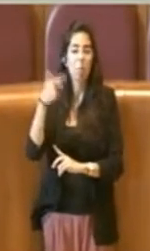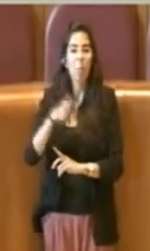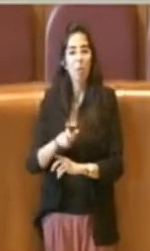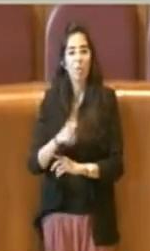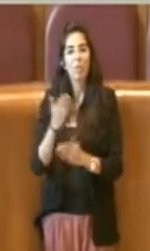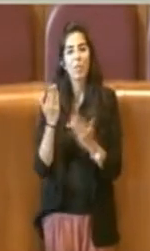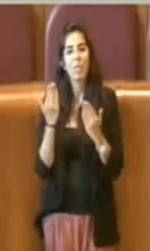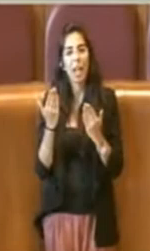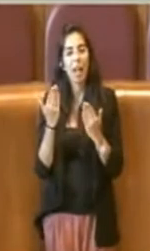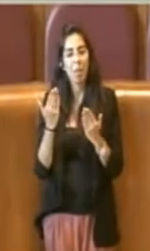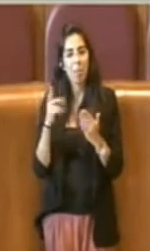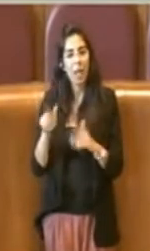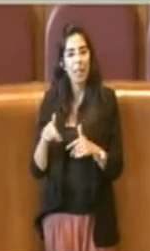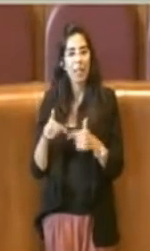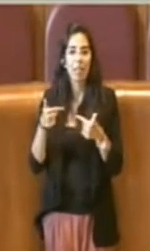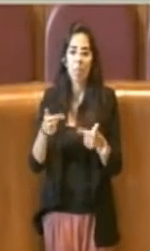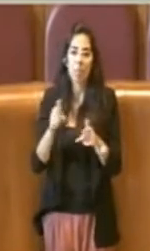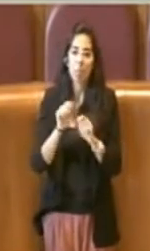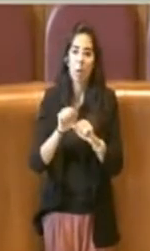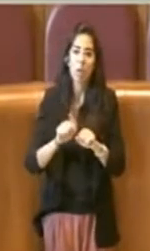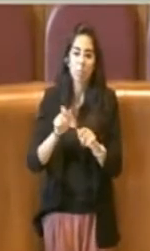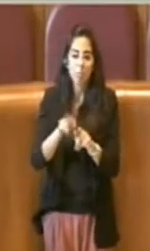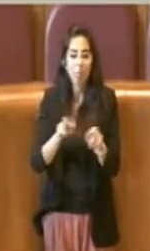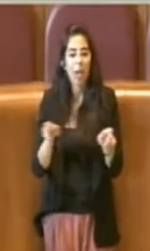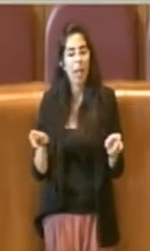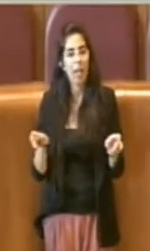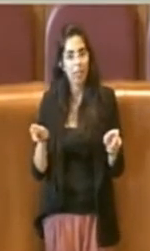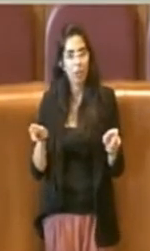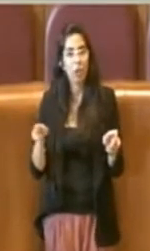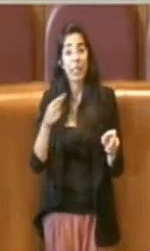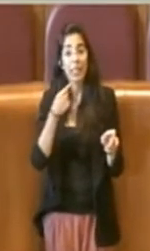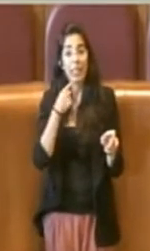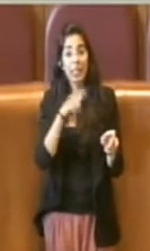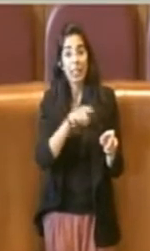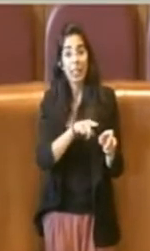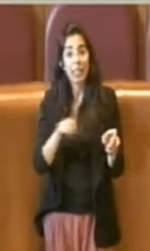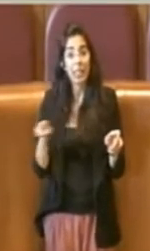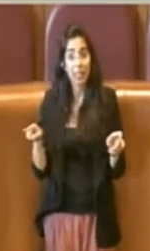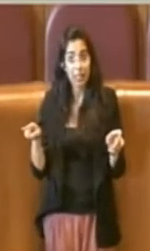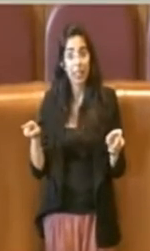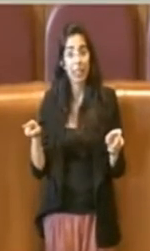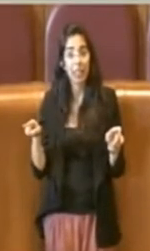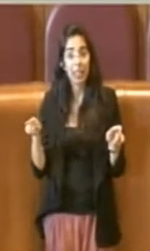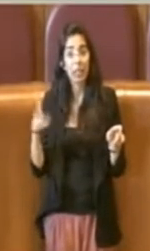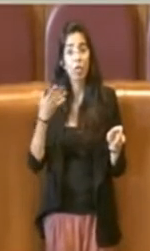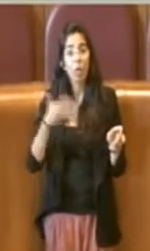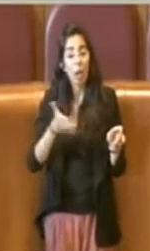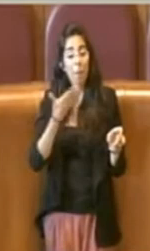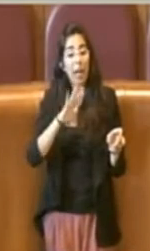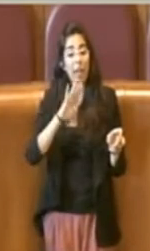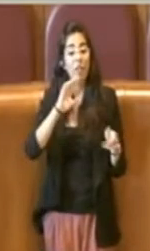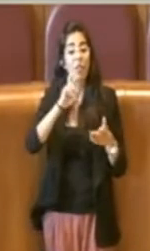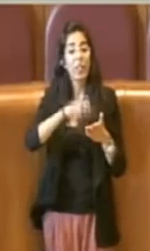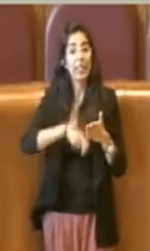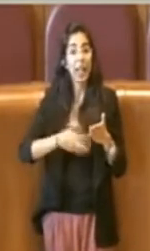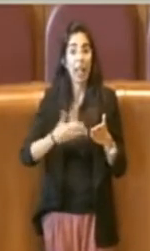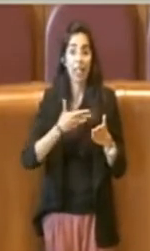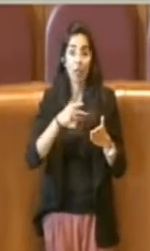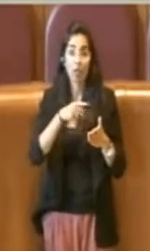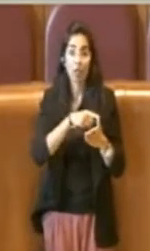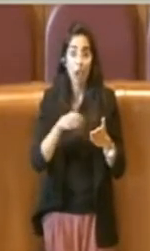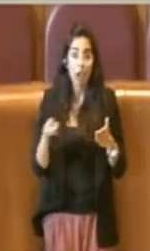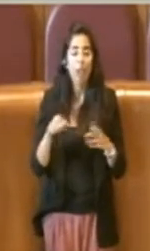agli utenti che godono di benefici fiscali di poter